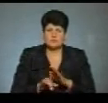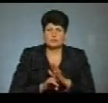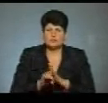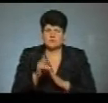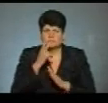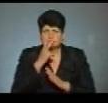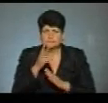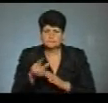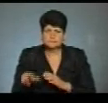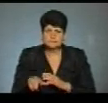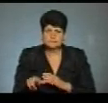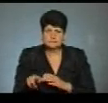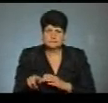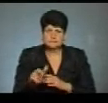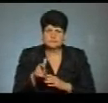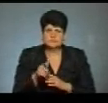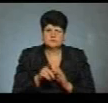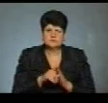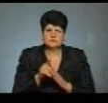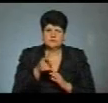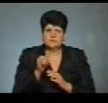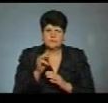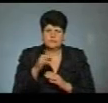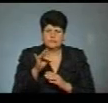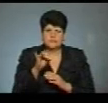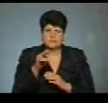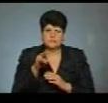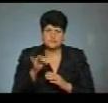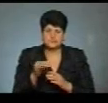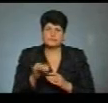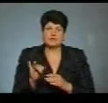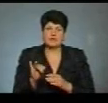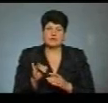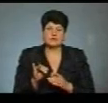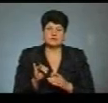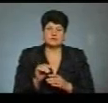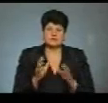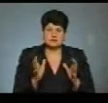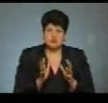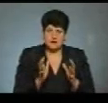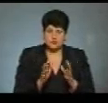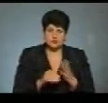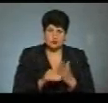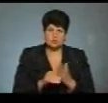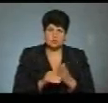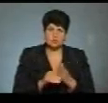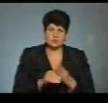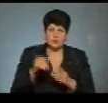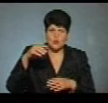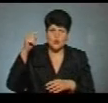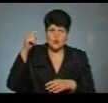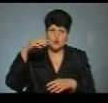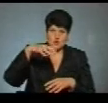пожежі, як я вам сказав, він почався на гідрологічному заказнику, ми вже знаємо. Здовж річки, за допомогою супутникових карт, нами буде